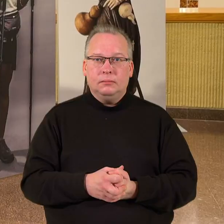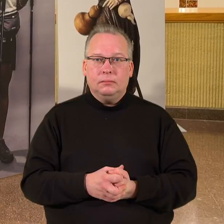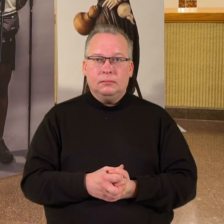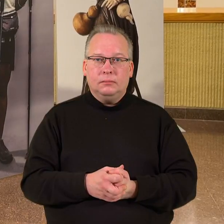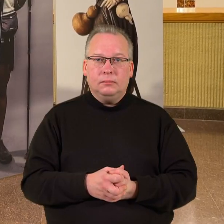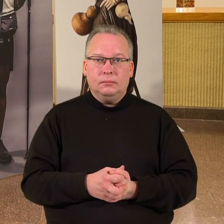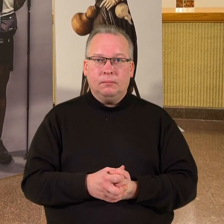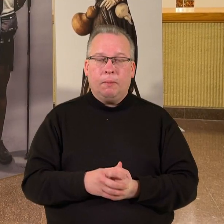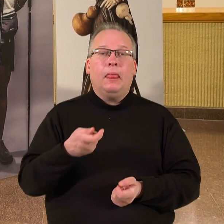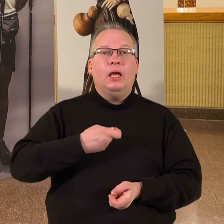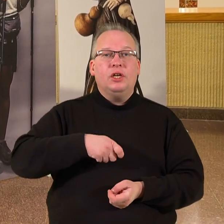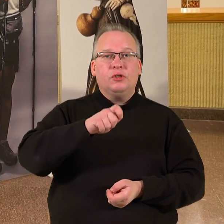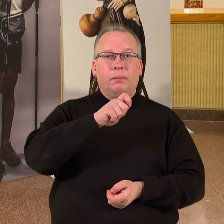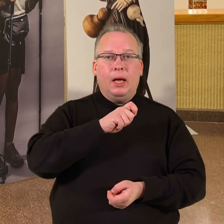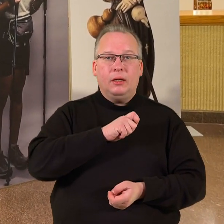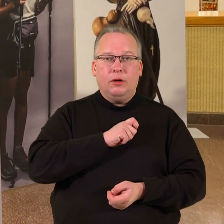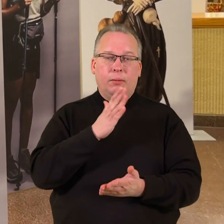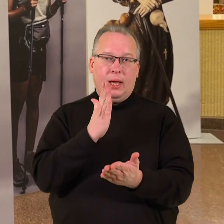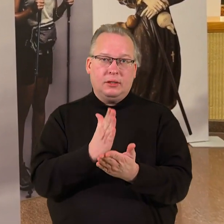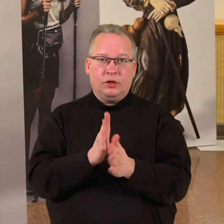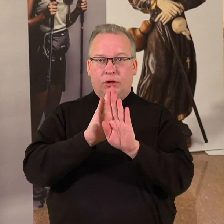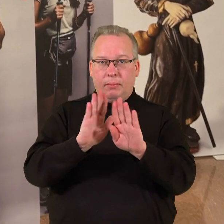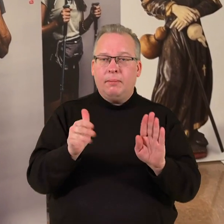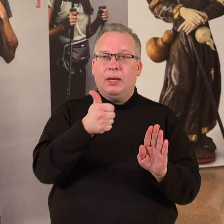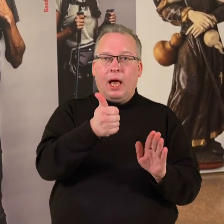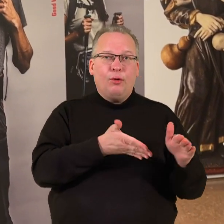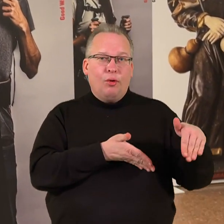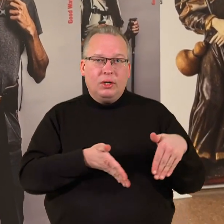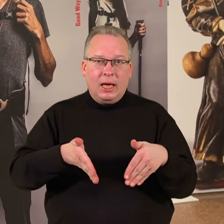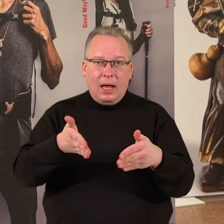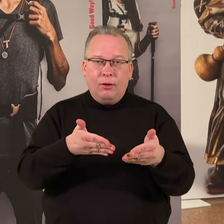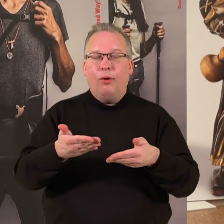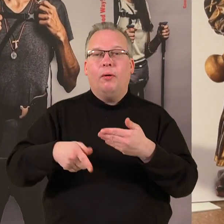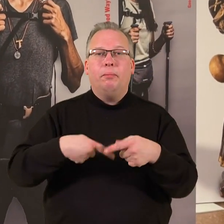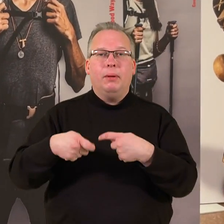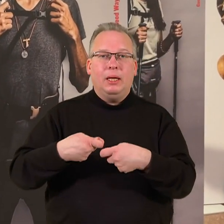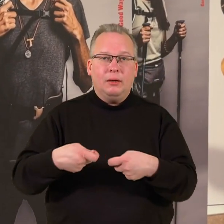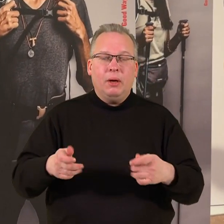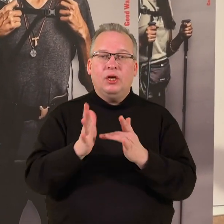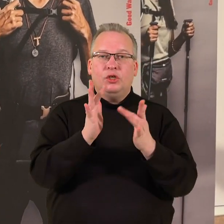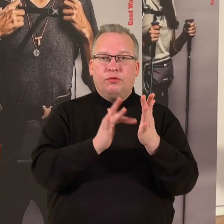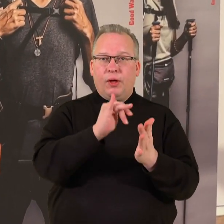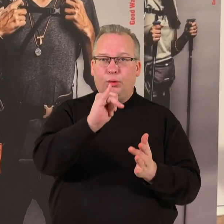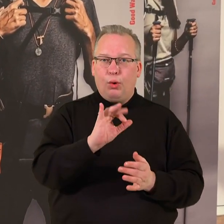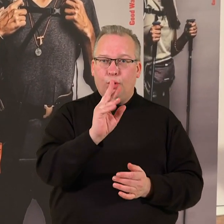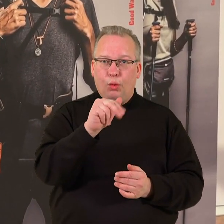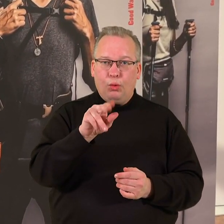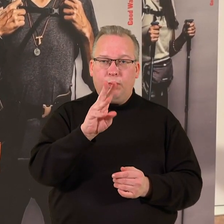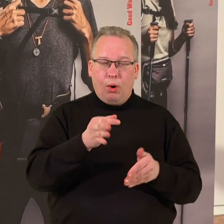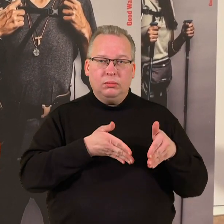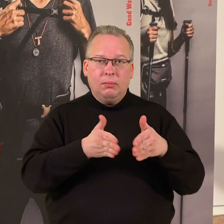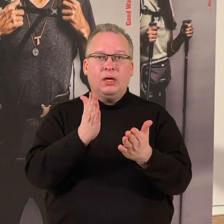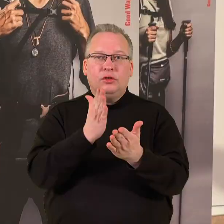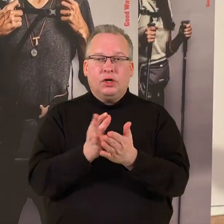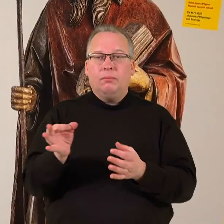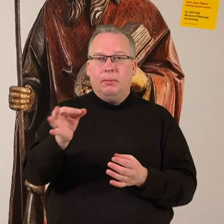Iš Spanijos atkeliavusi paroda Gero kelio – piligrimystė Šventojo Jakubo keliu. Jau apkeliavo